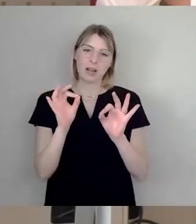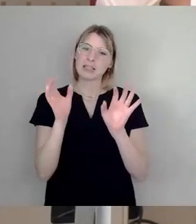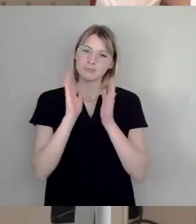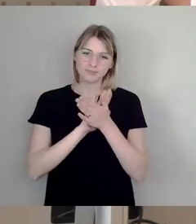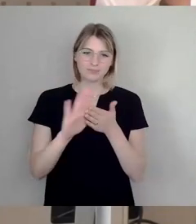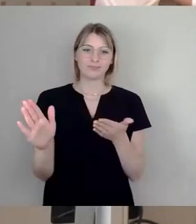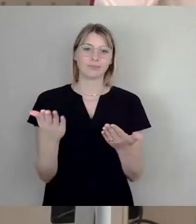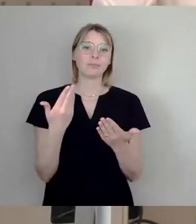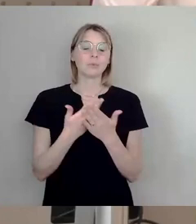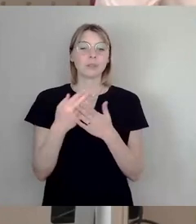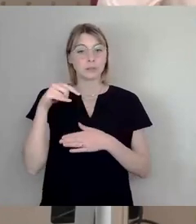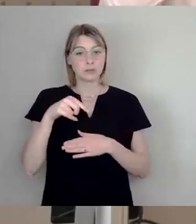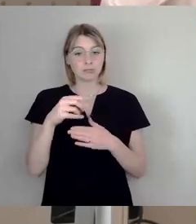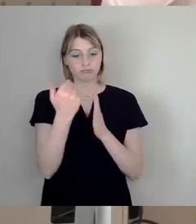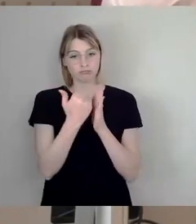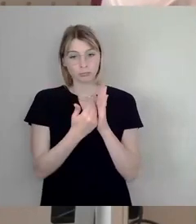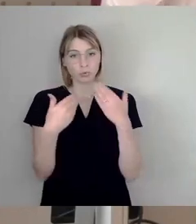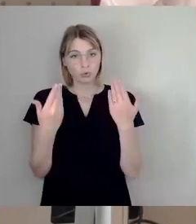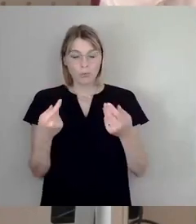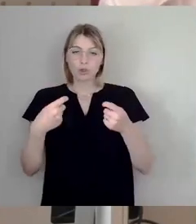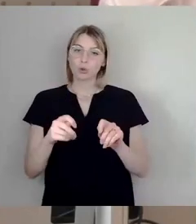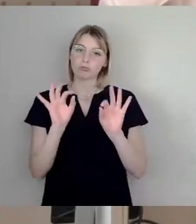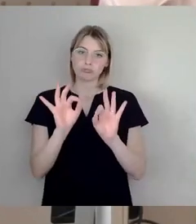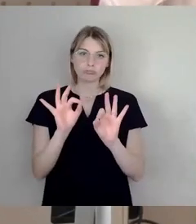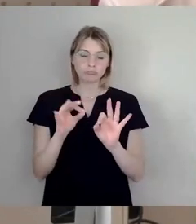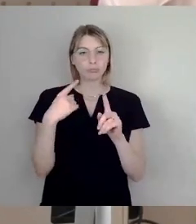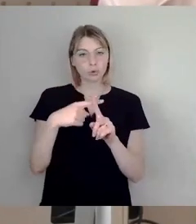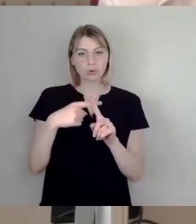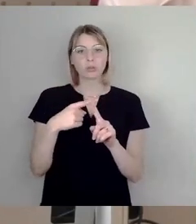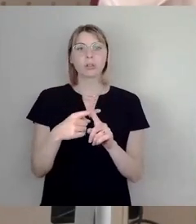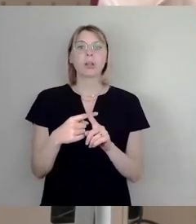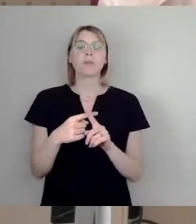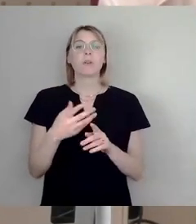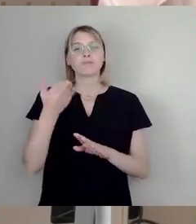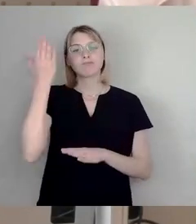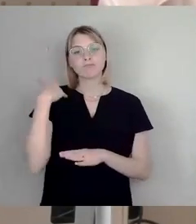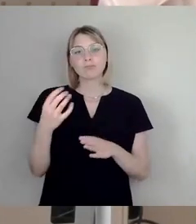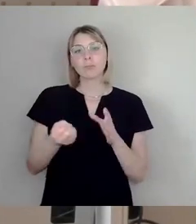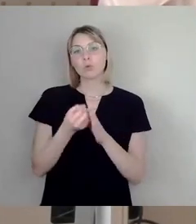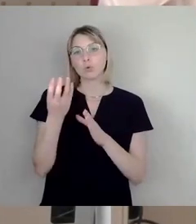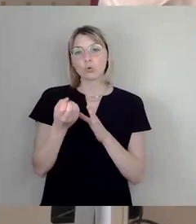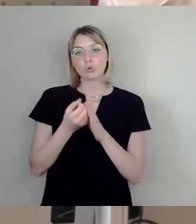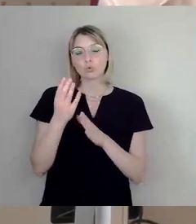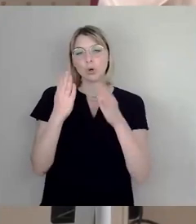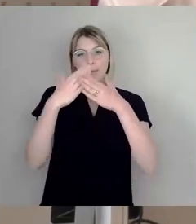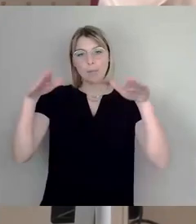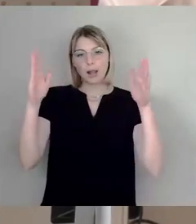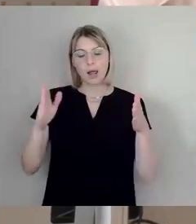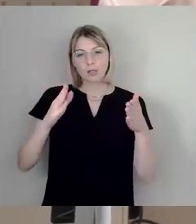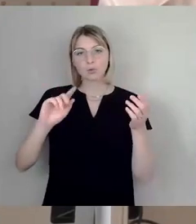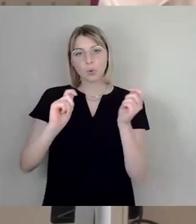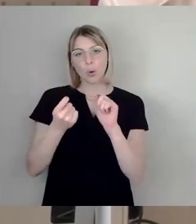dann ist das ein guter Beschluss. Ich will noch mal kurz in die Genese gehen. Wir haben ja mit dem Umbau des Kulturpalastes, und das ist sicher eines der ganz großen